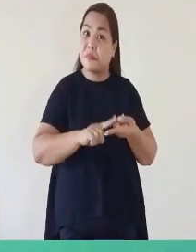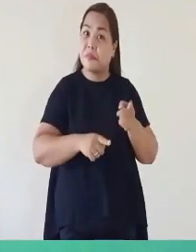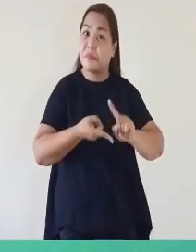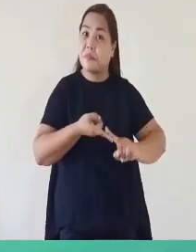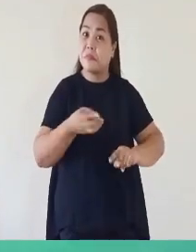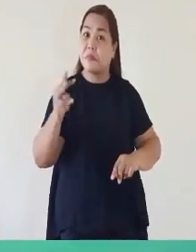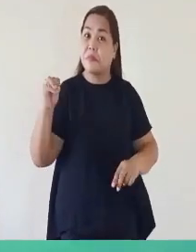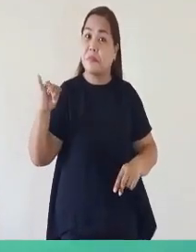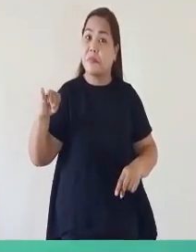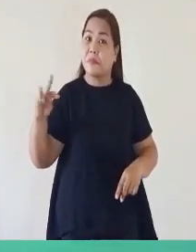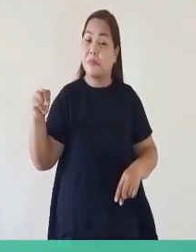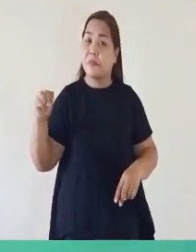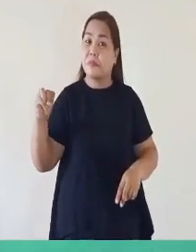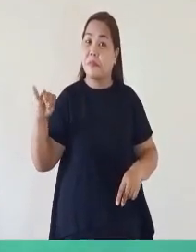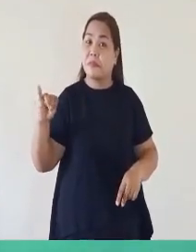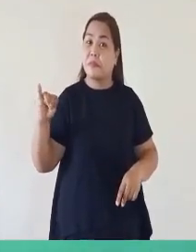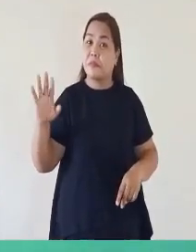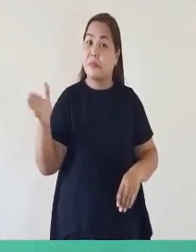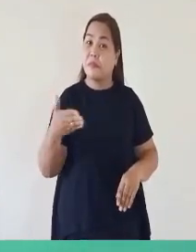Minda